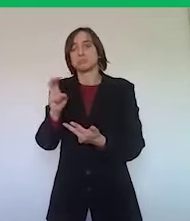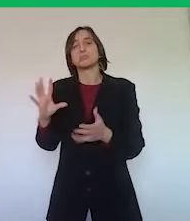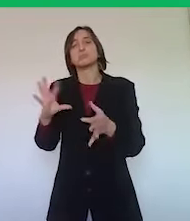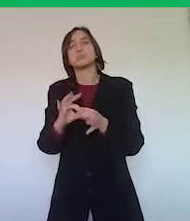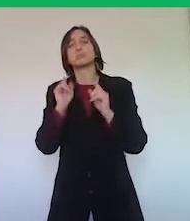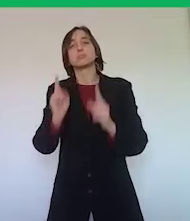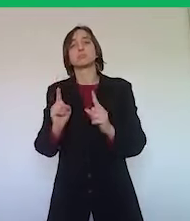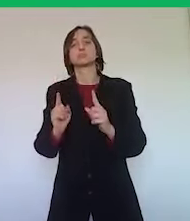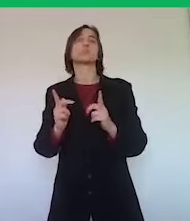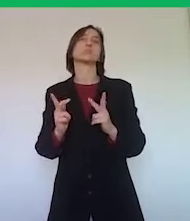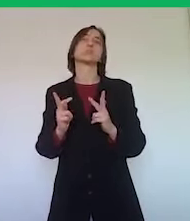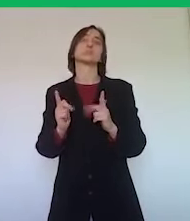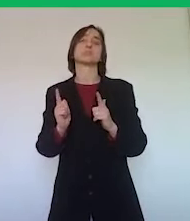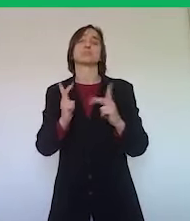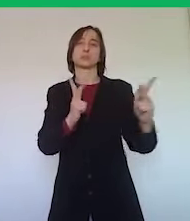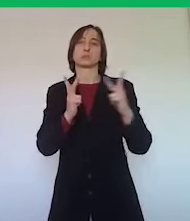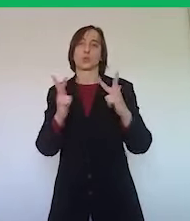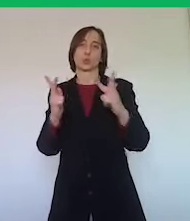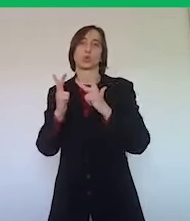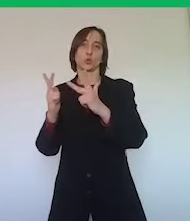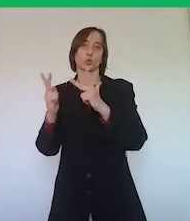questa diretta legate invece alla mobilità.